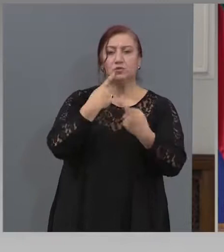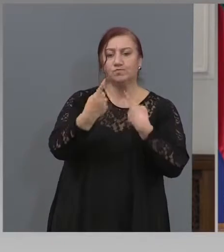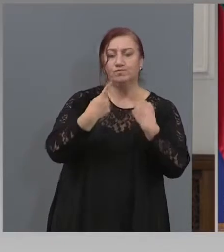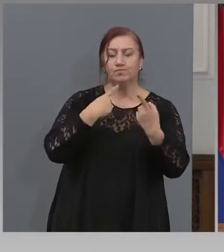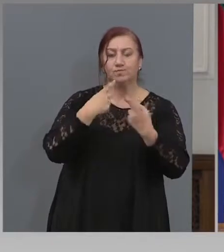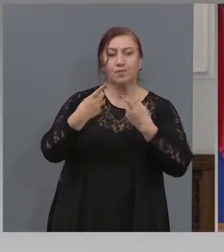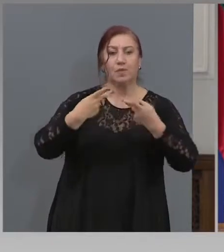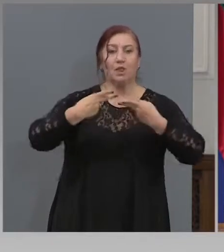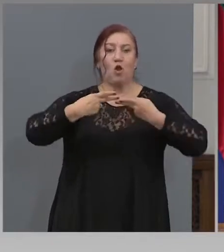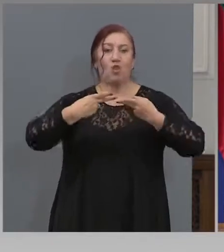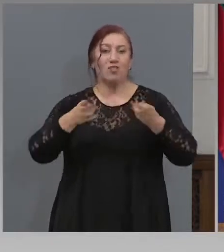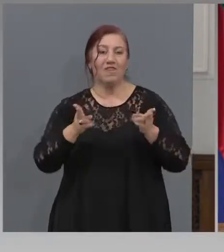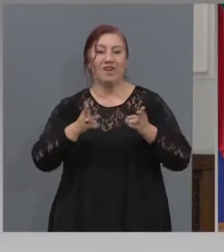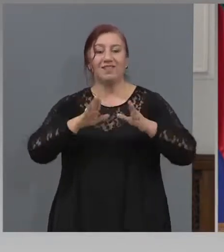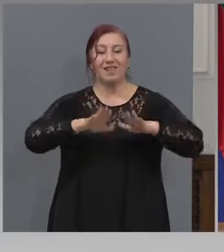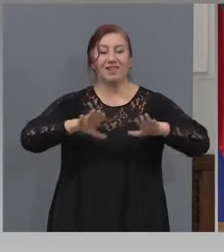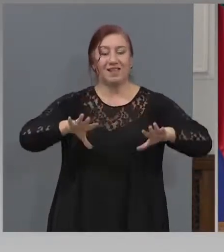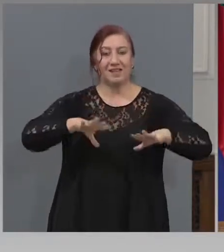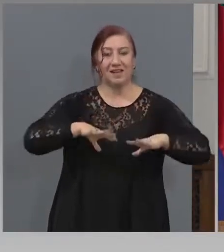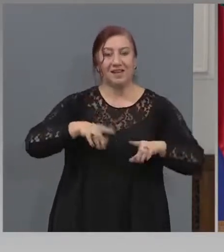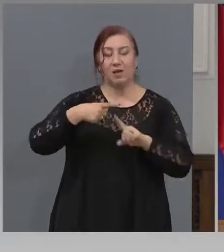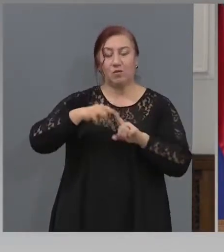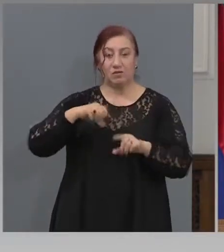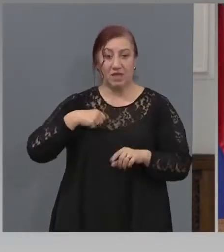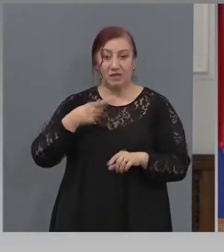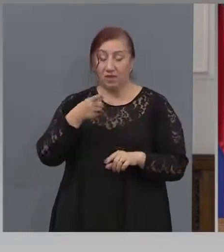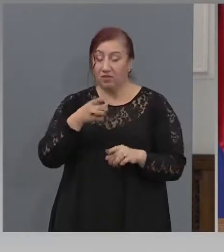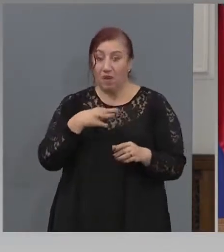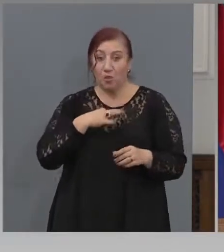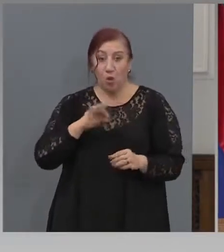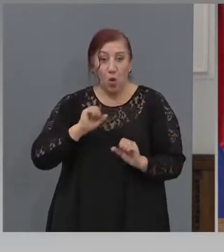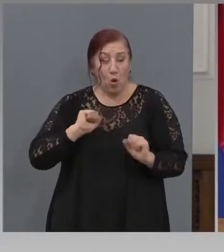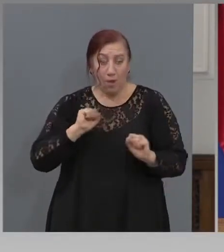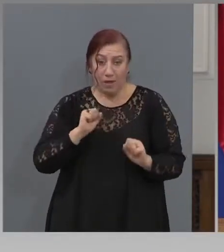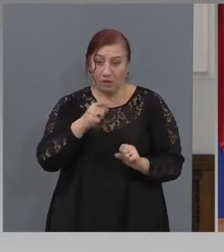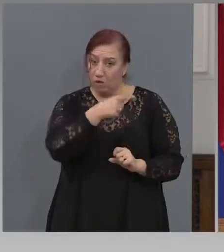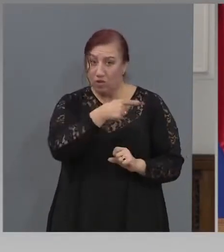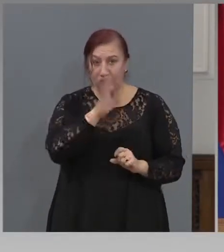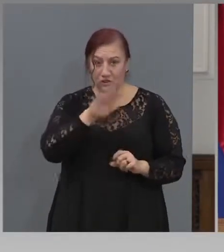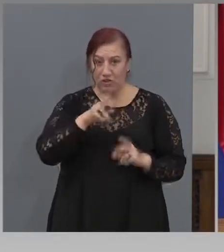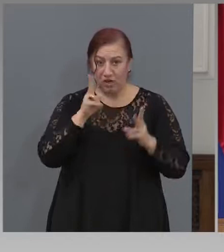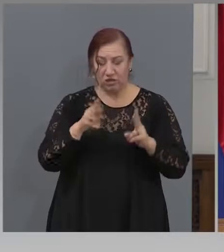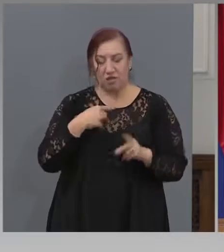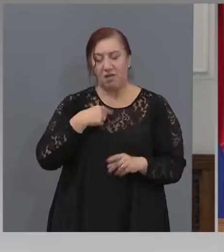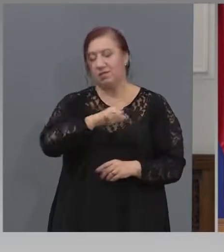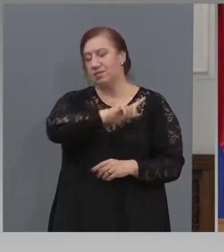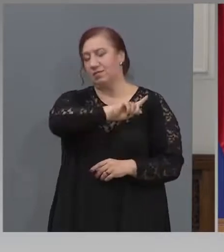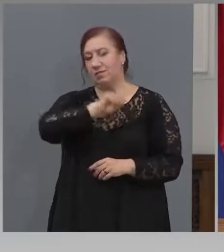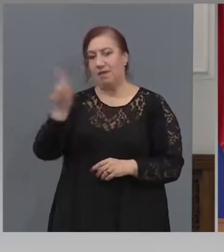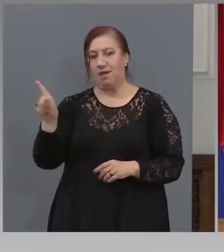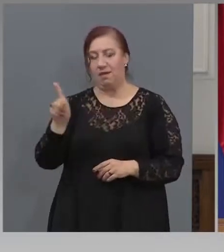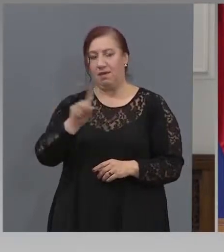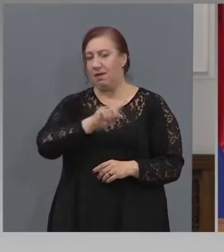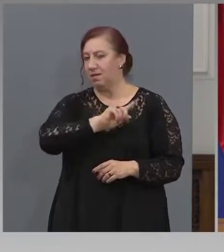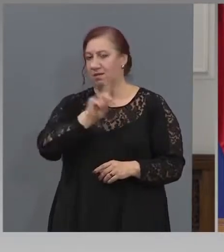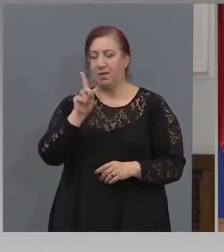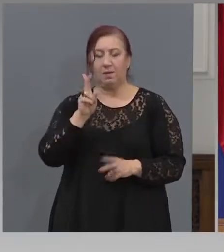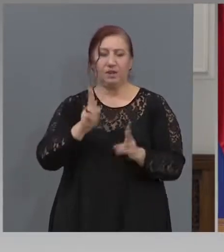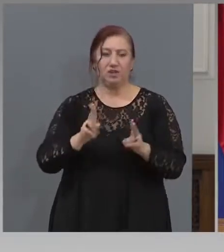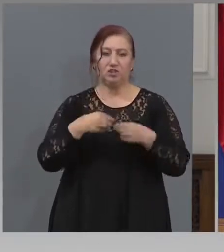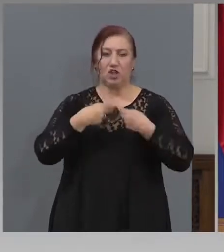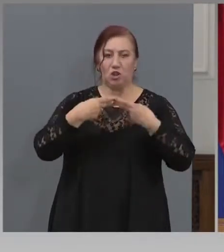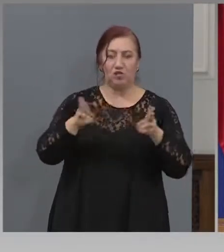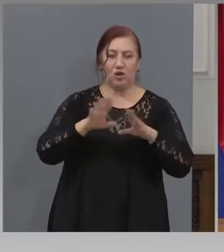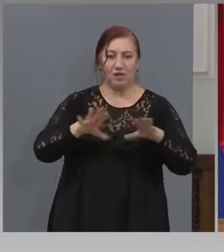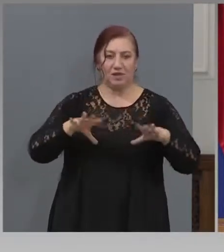очевидно е много опасно. Много опасно. Ще го разрешите ли? Първо ще се... Не. Не, добре. Втори въпрос във